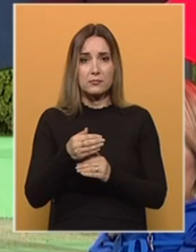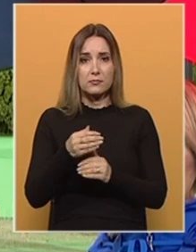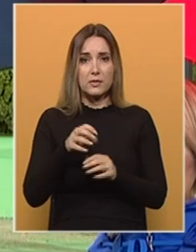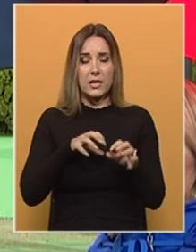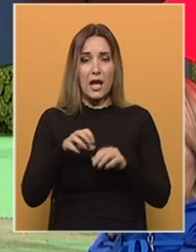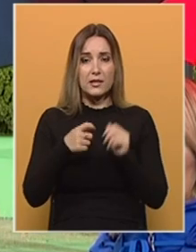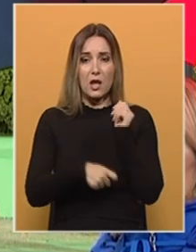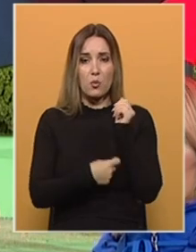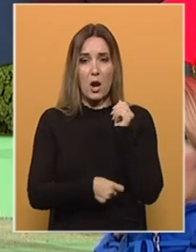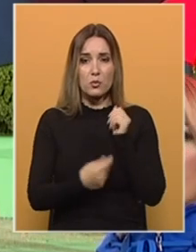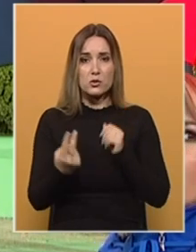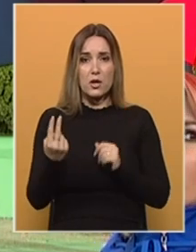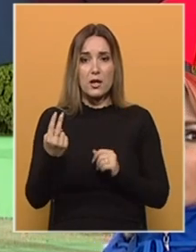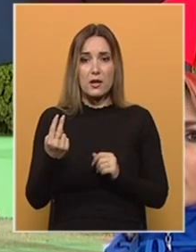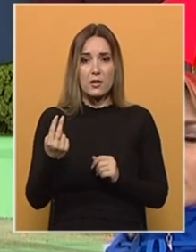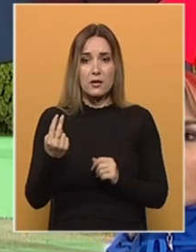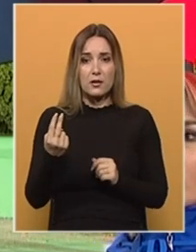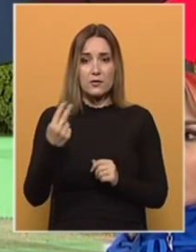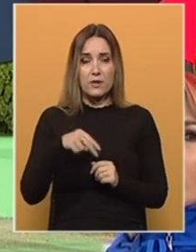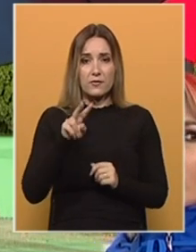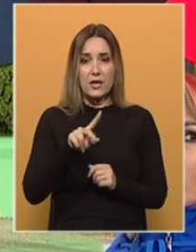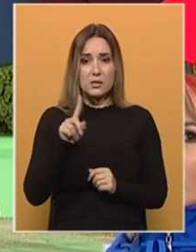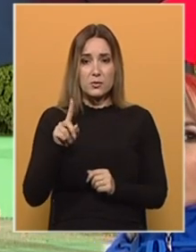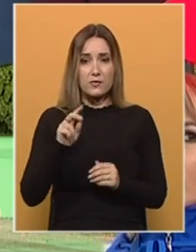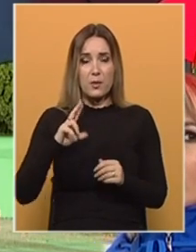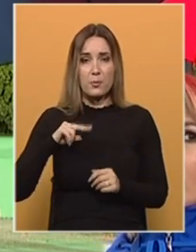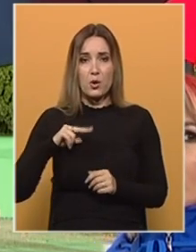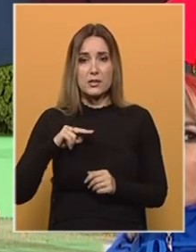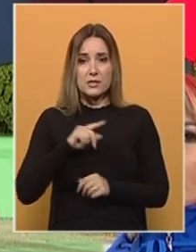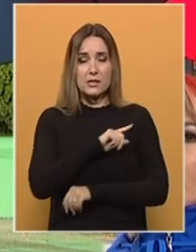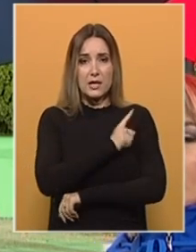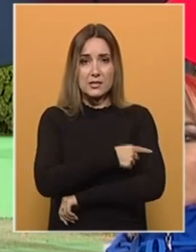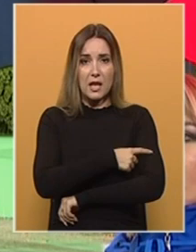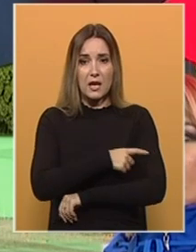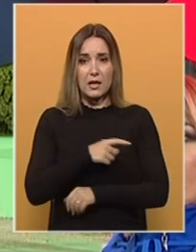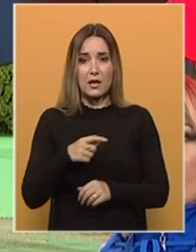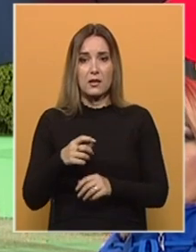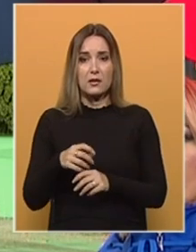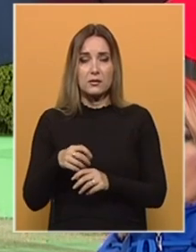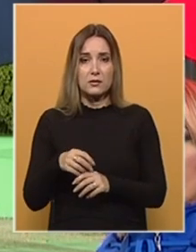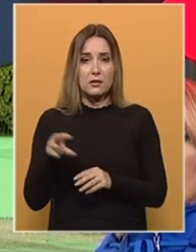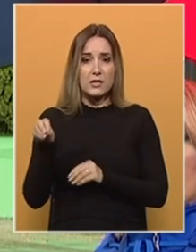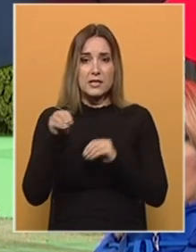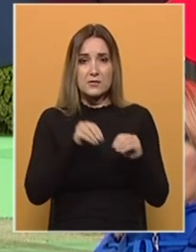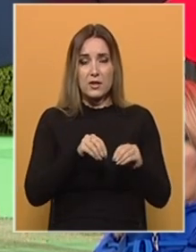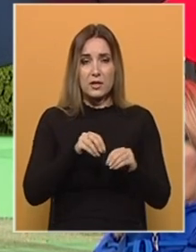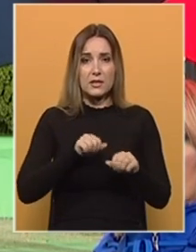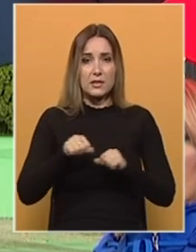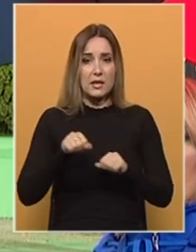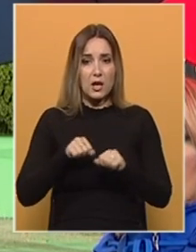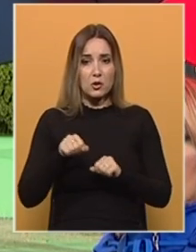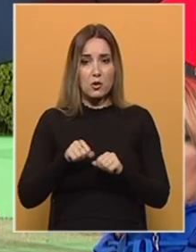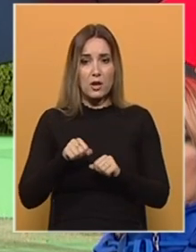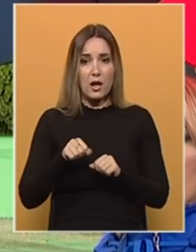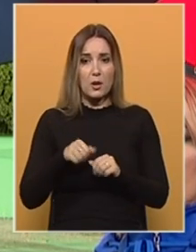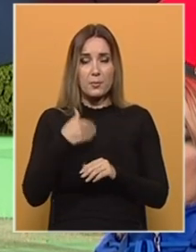U augustu 2021. policijske snage izvode direktora rudnika Ugrake i Eka